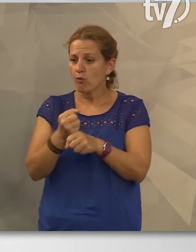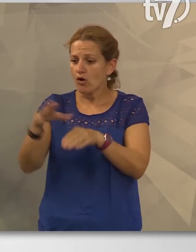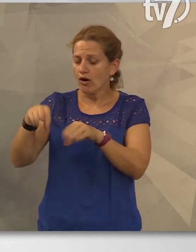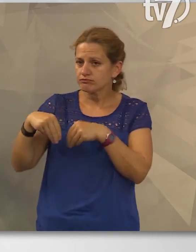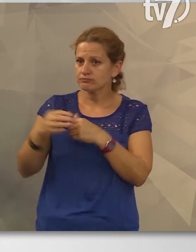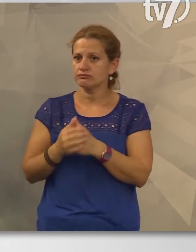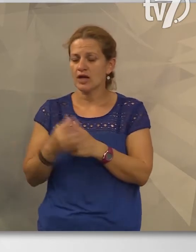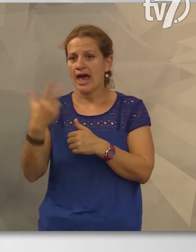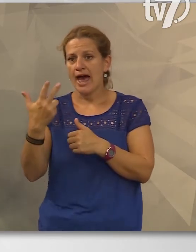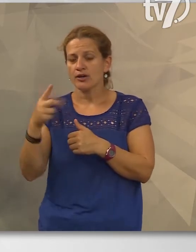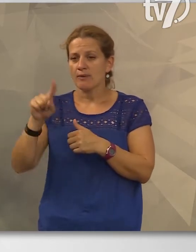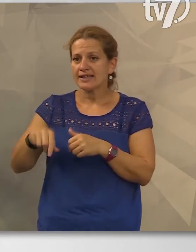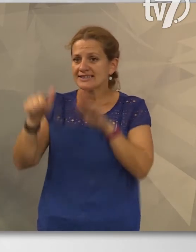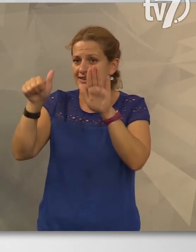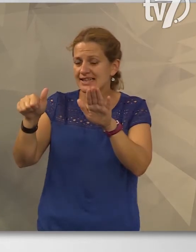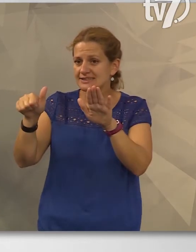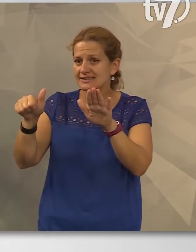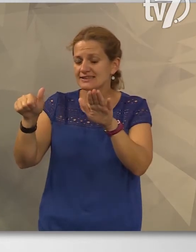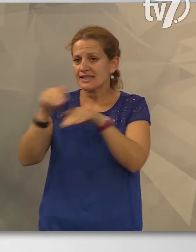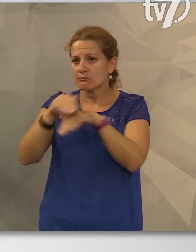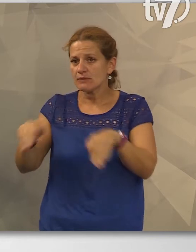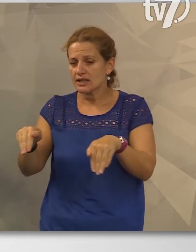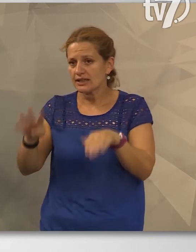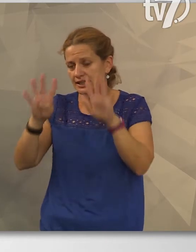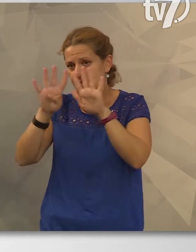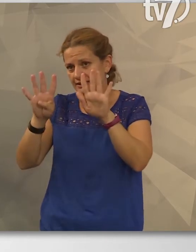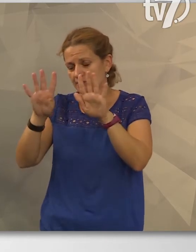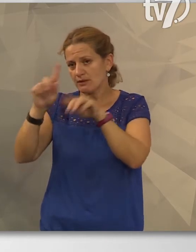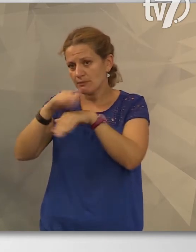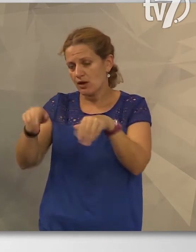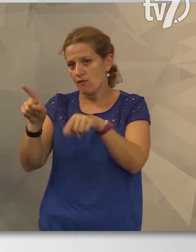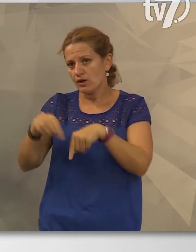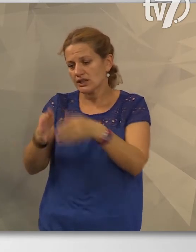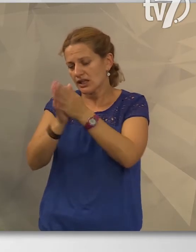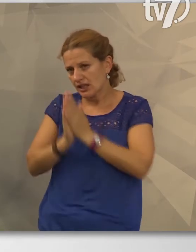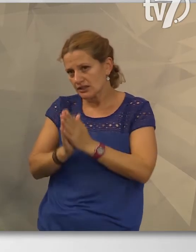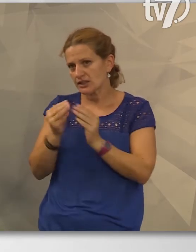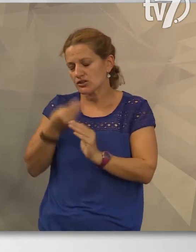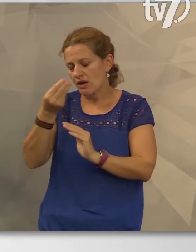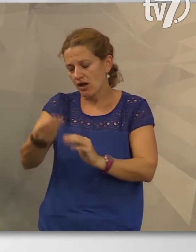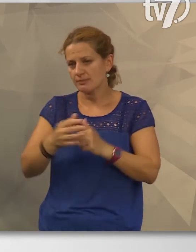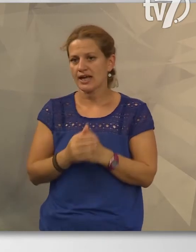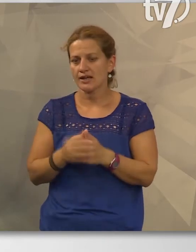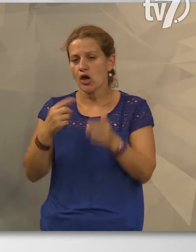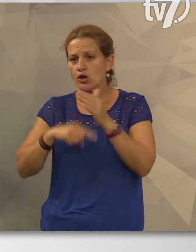esetében 3,9 millió forint támogatást kértek, és kaptak a cég vezetőjét. A külgazdasági és